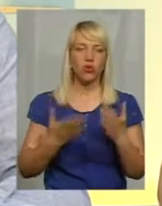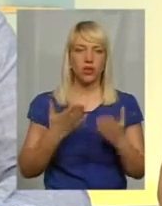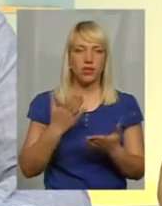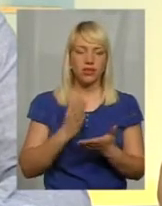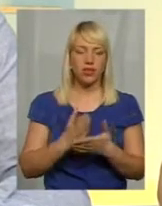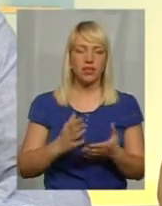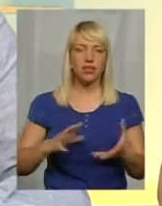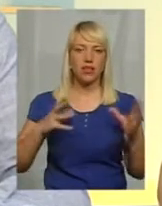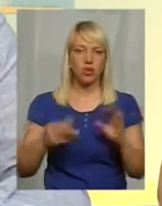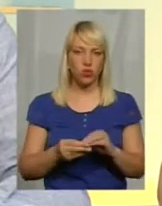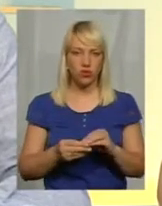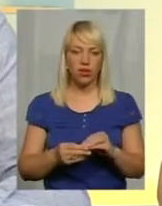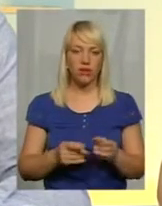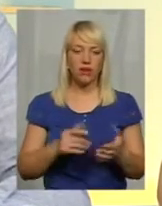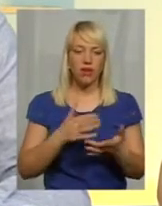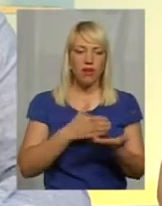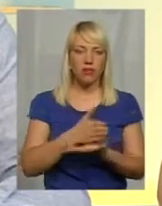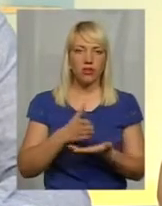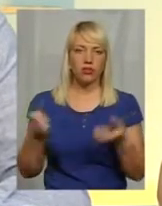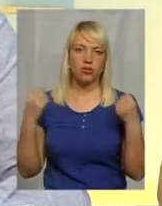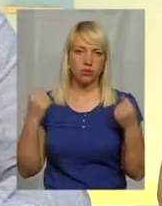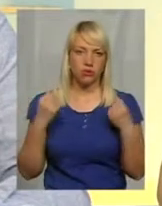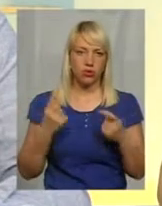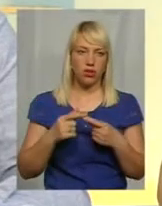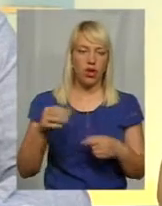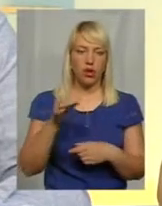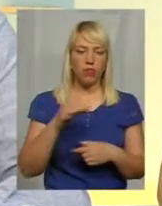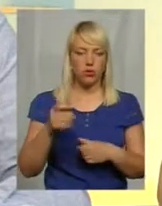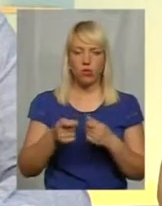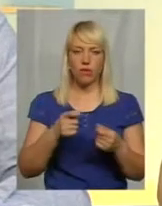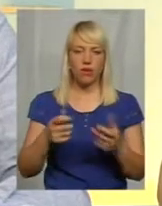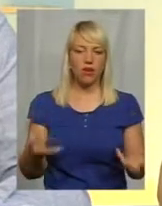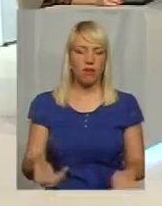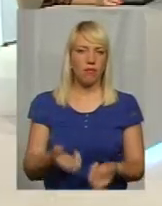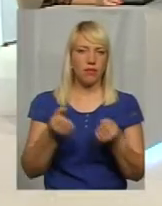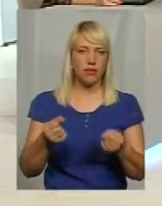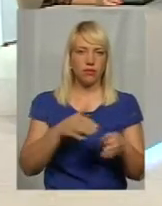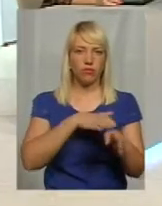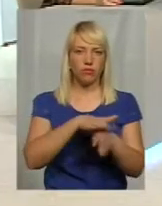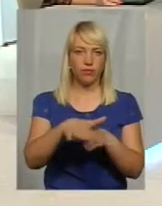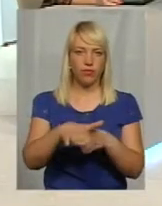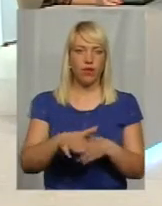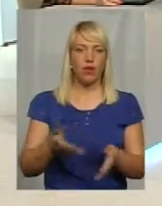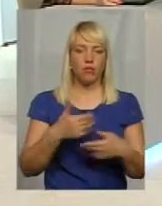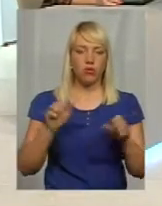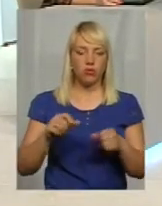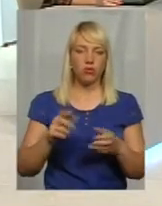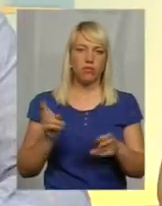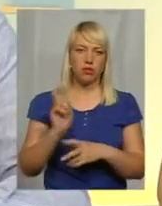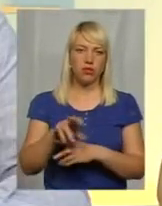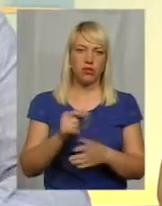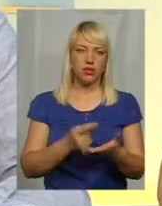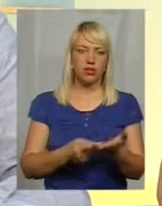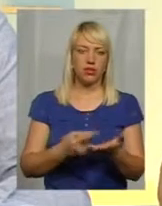у федерації вида спорту, обласне управління підтримує абсолютно. Абсолютно. Ми можемо прийти, доказати,